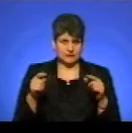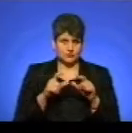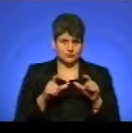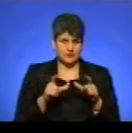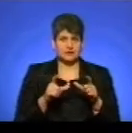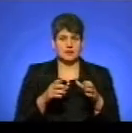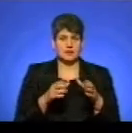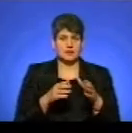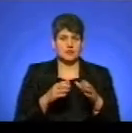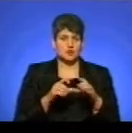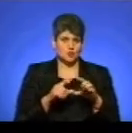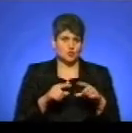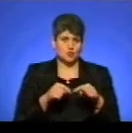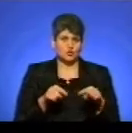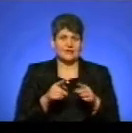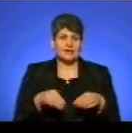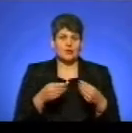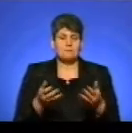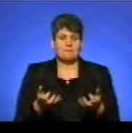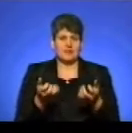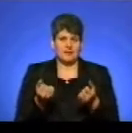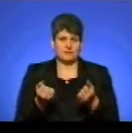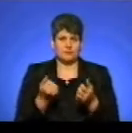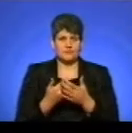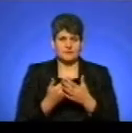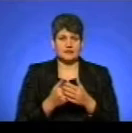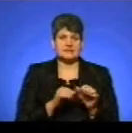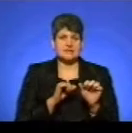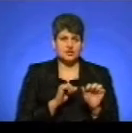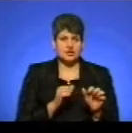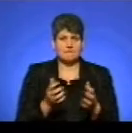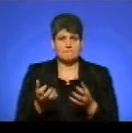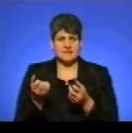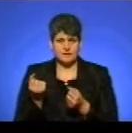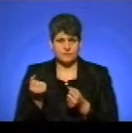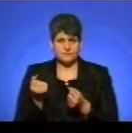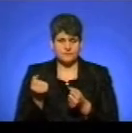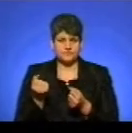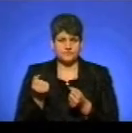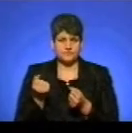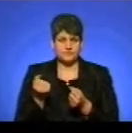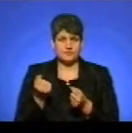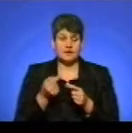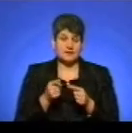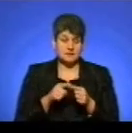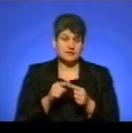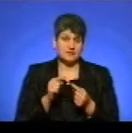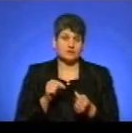інші структури, які вже надають підтримку. Тобто, захищаємо, підтримуємо, це, відповідно,